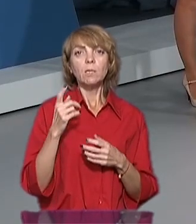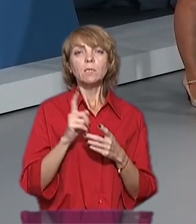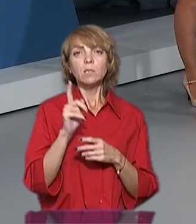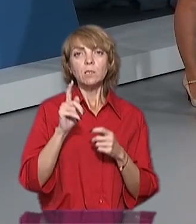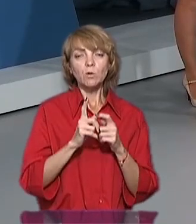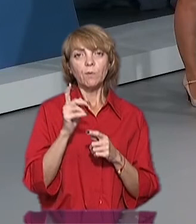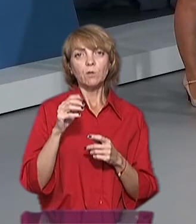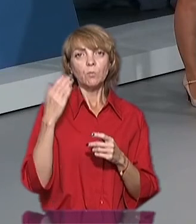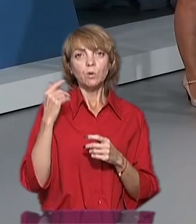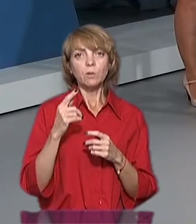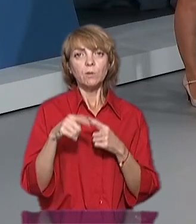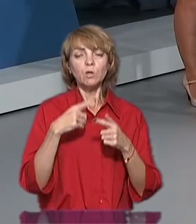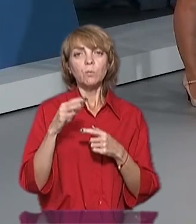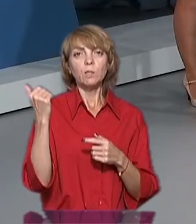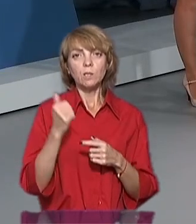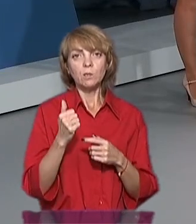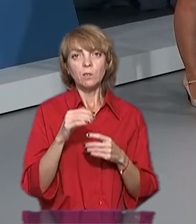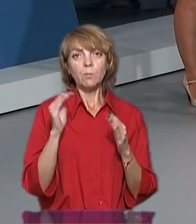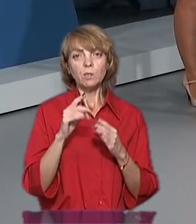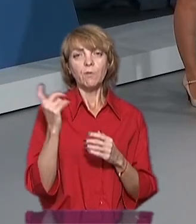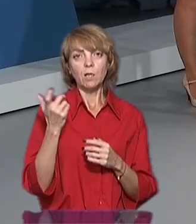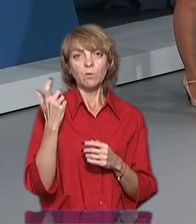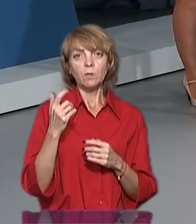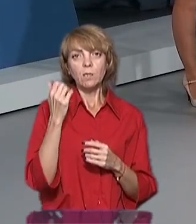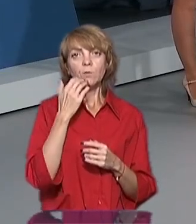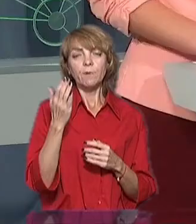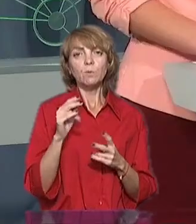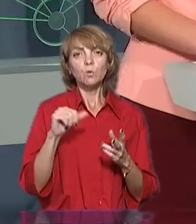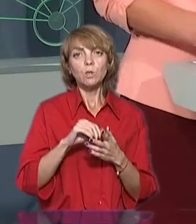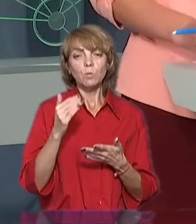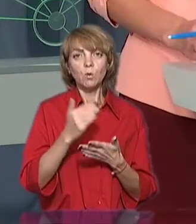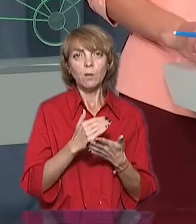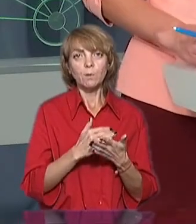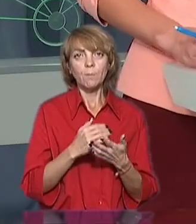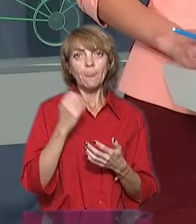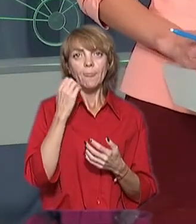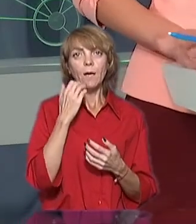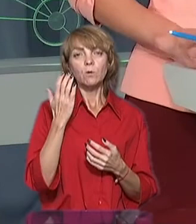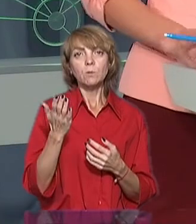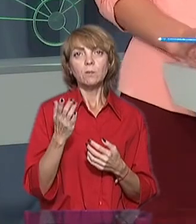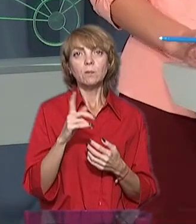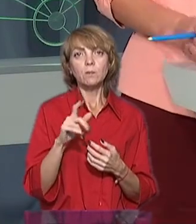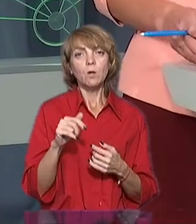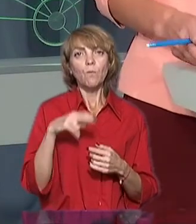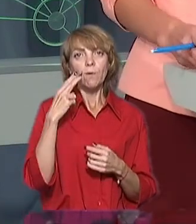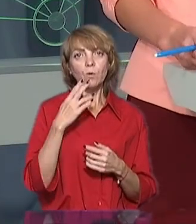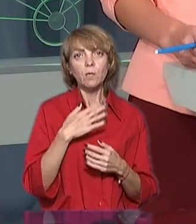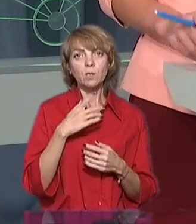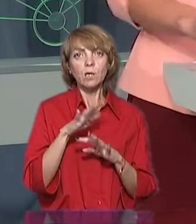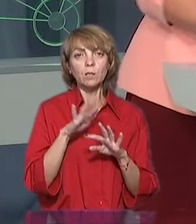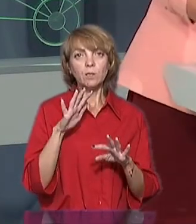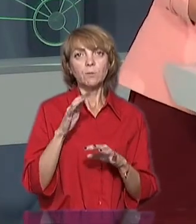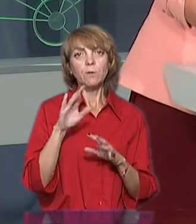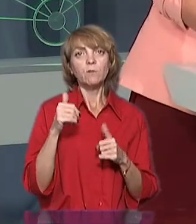наступного тижня, ще найменше у Харкові. Дякую вам за участь у програмі. Дякуємо за увагу нашим глядачам.